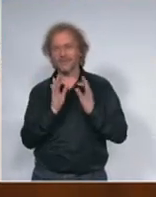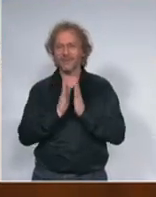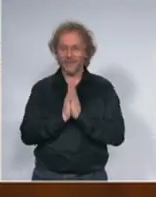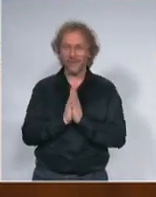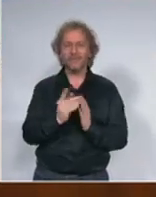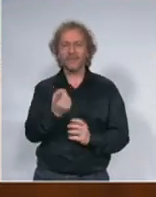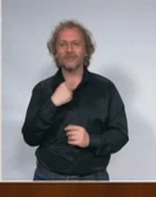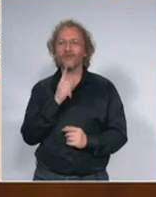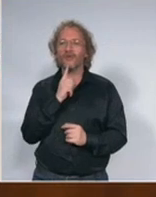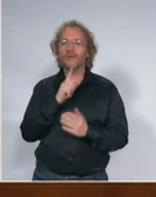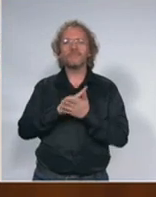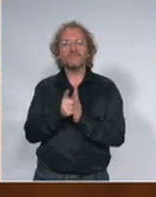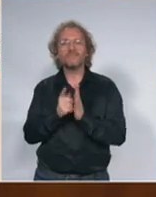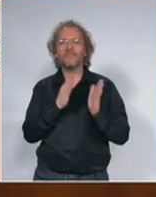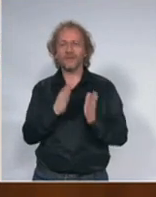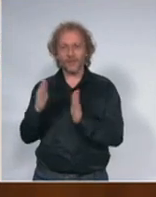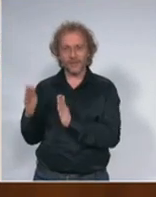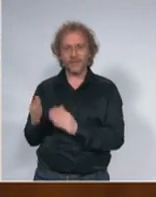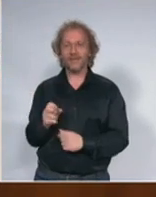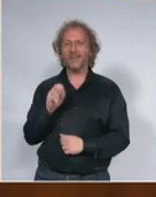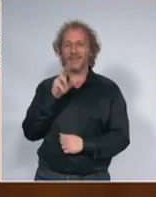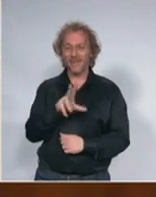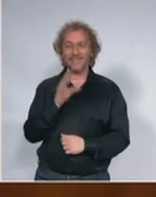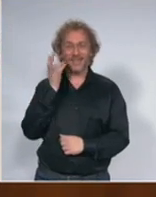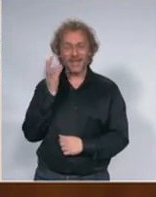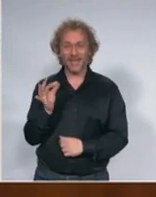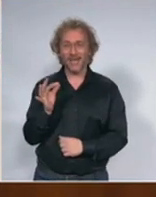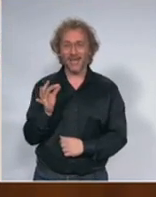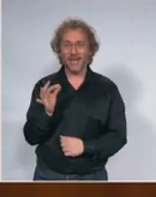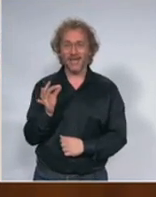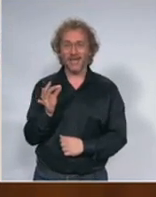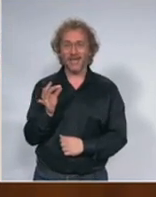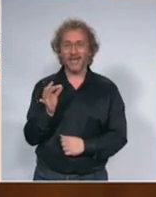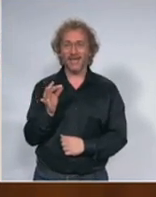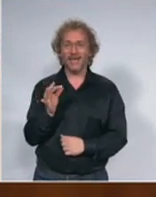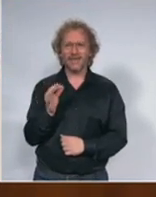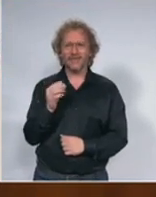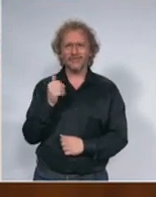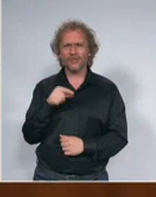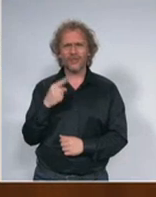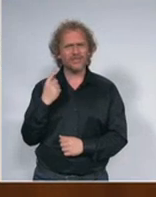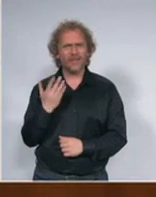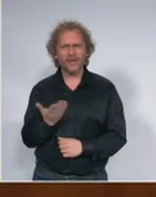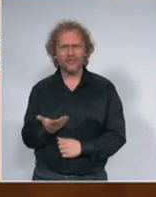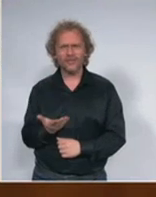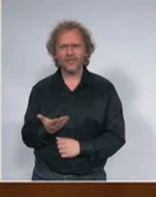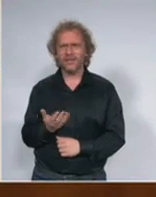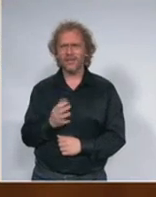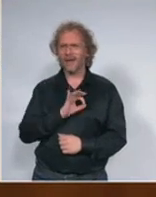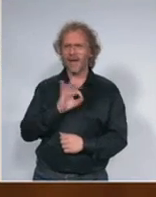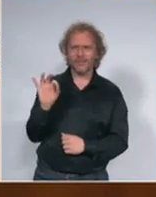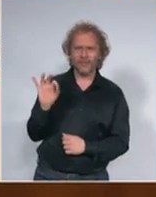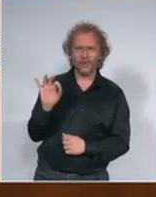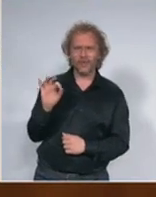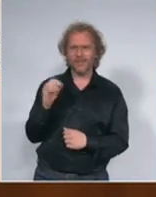premirka je rekla 13. dan šta to praktično u najboljem mogućem scenariju znači a šta u najgore mogućem